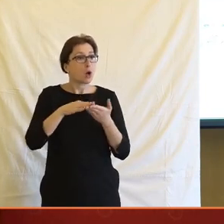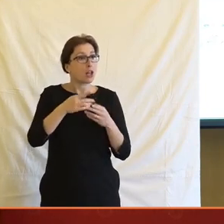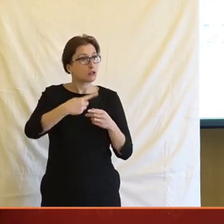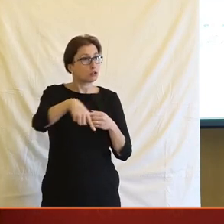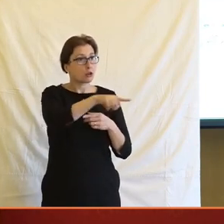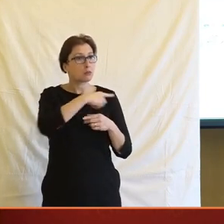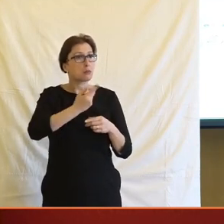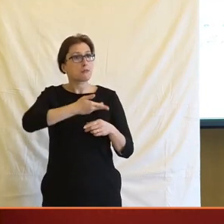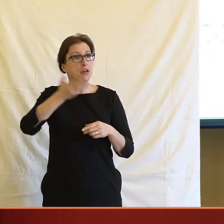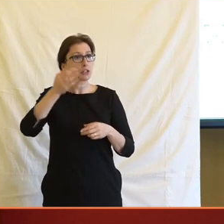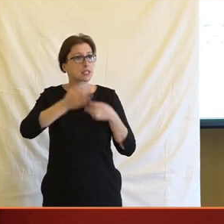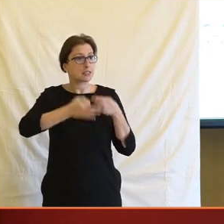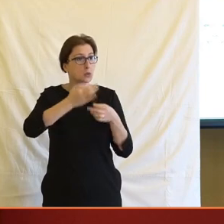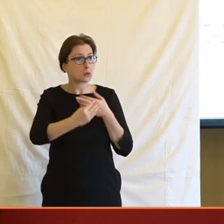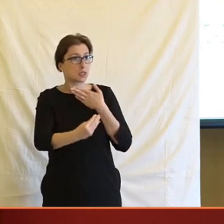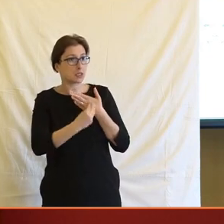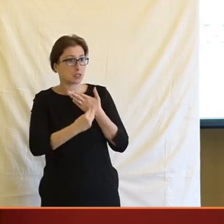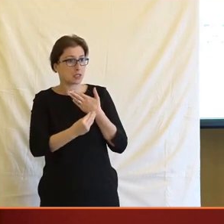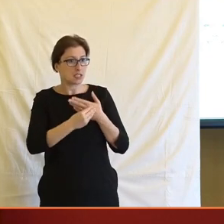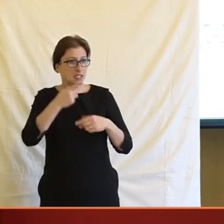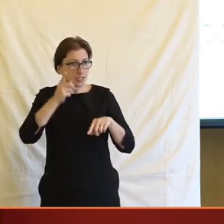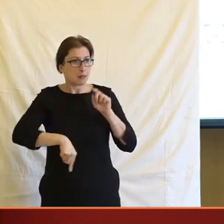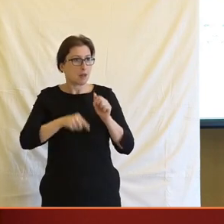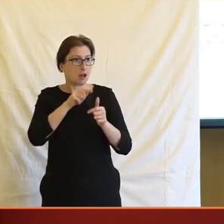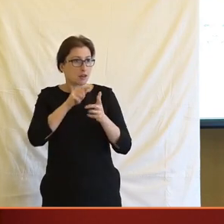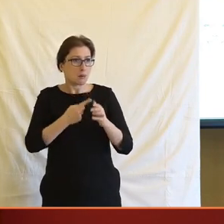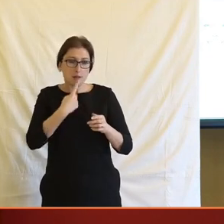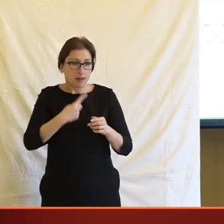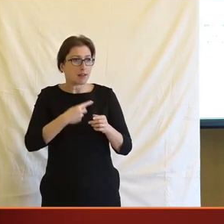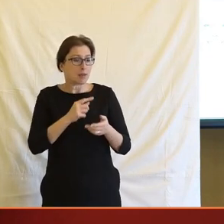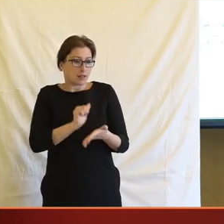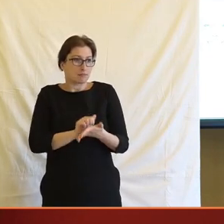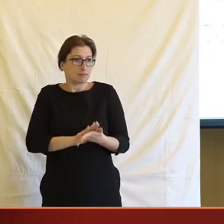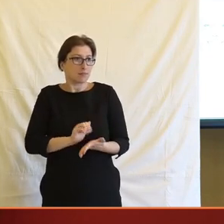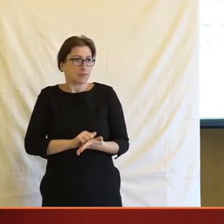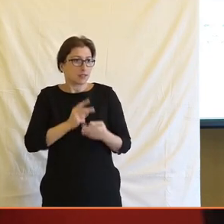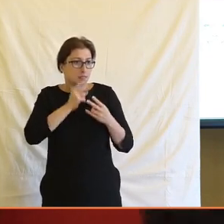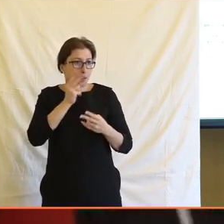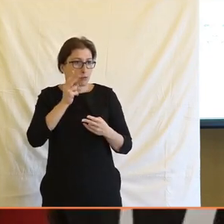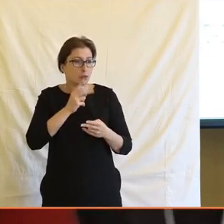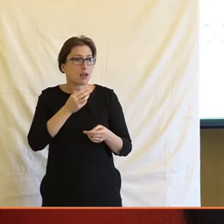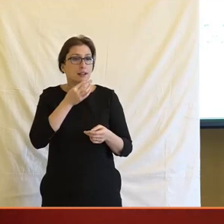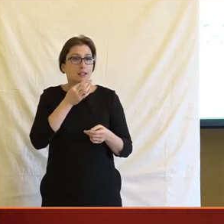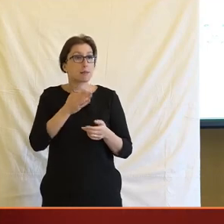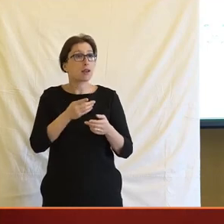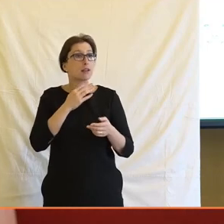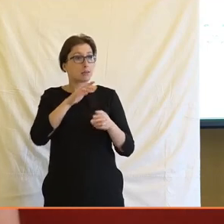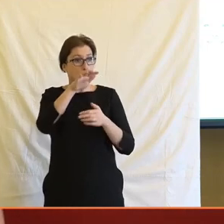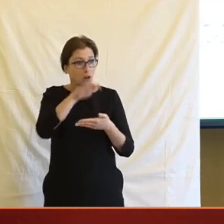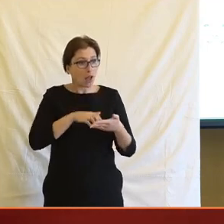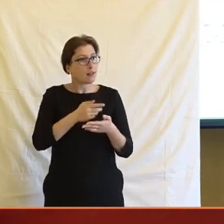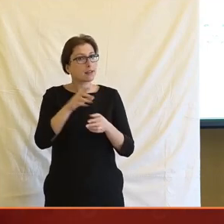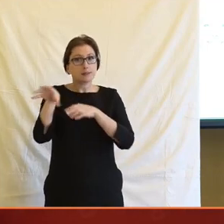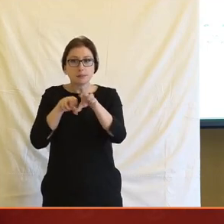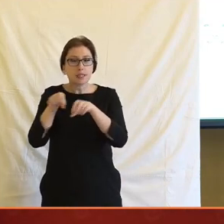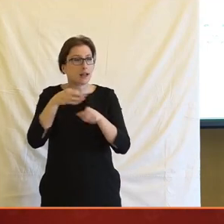i veřejná zpráva. Ne, že bychom si dělali jako čárky po každý, když nějakým naším článkem, což se neděje úplně často, že by se nám třeba podařilo změnit zákon nebo nějakou